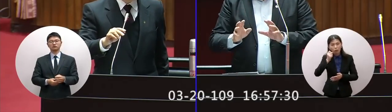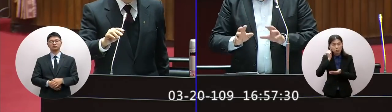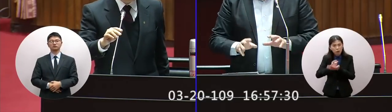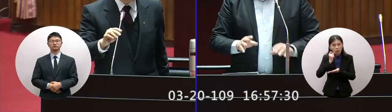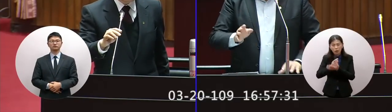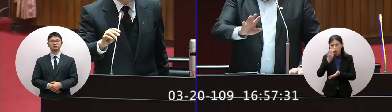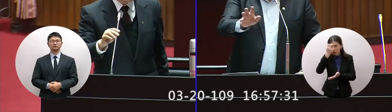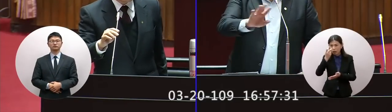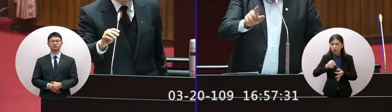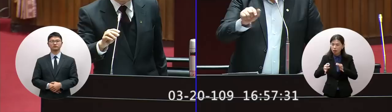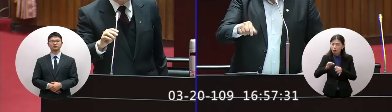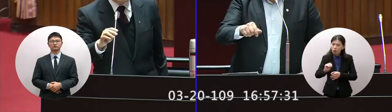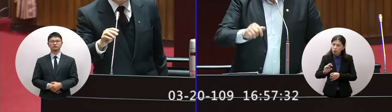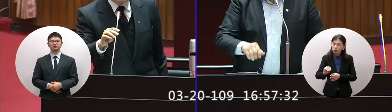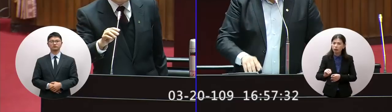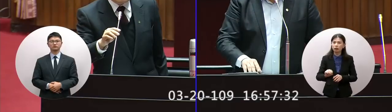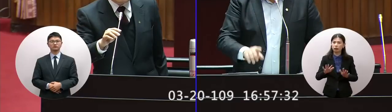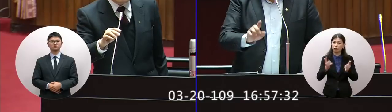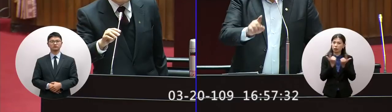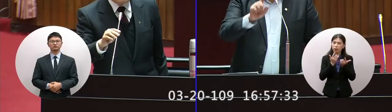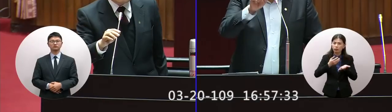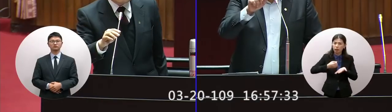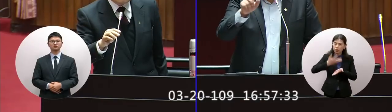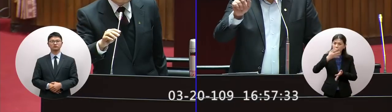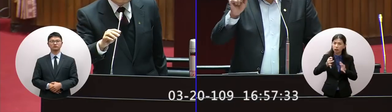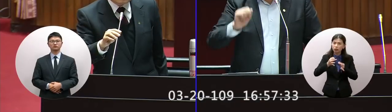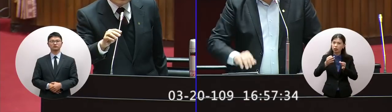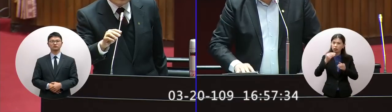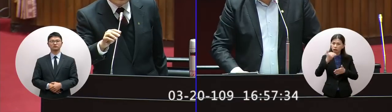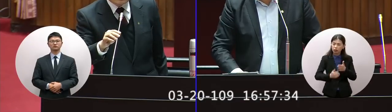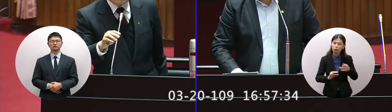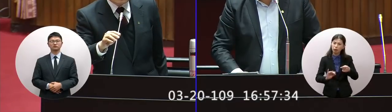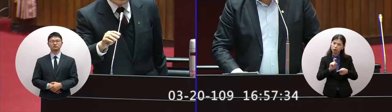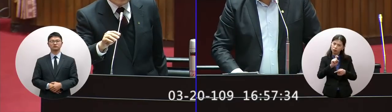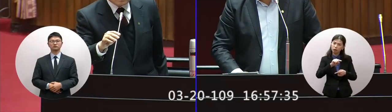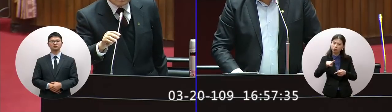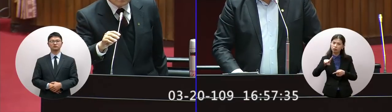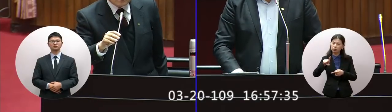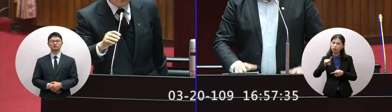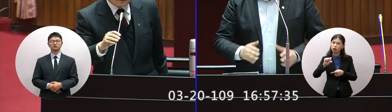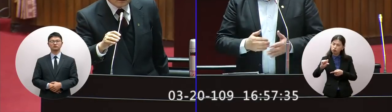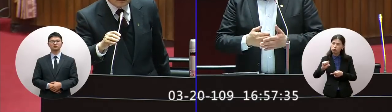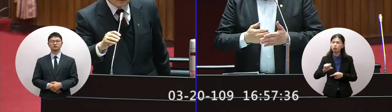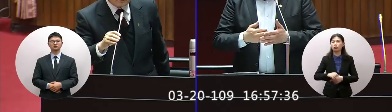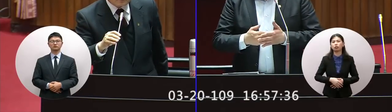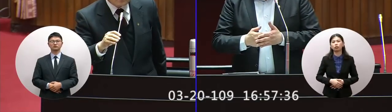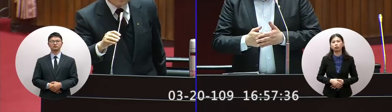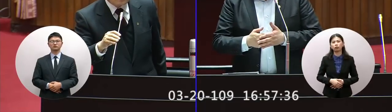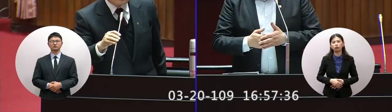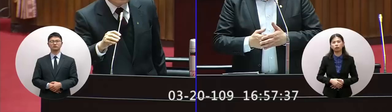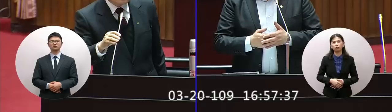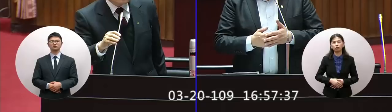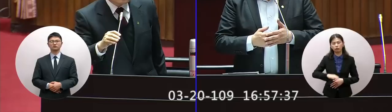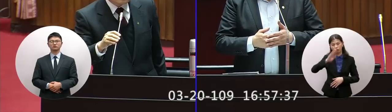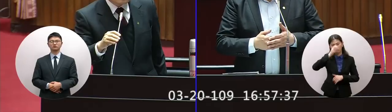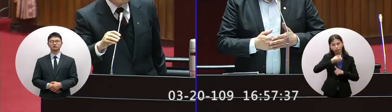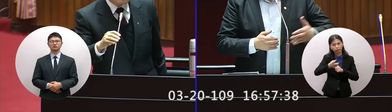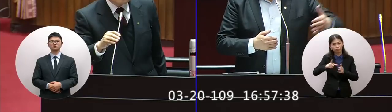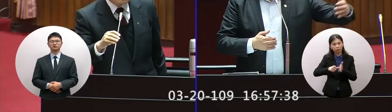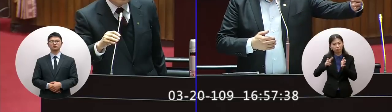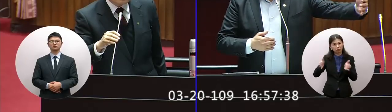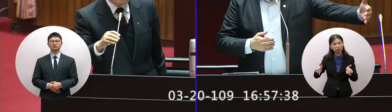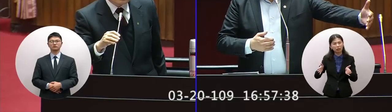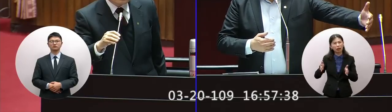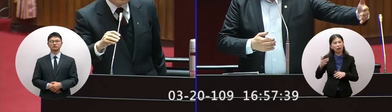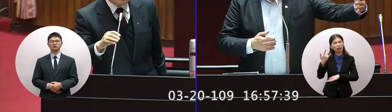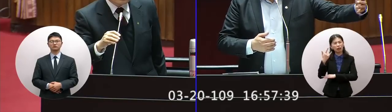看它有沒有營業現在台北的飯店業者生意只要百分之十到百分之五那這個疫情大概鏡頭